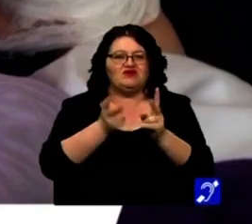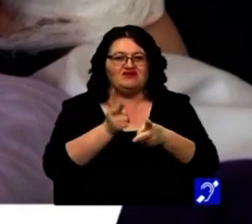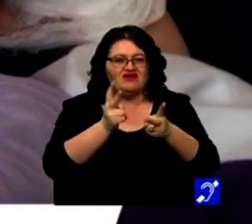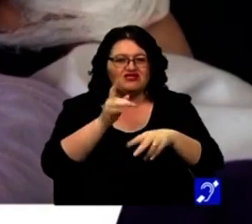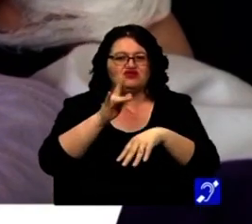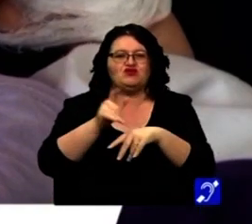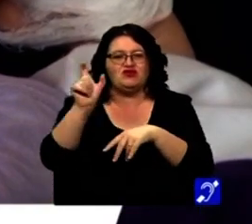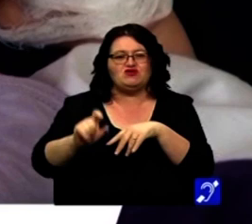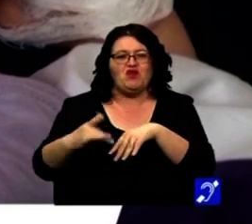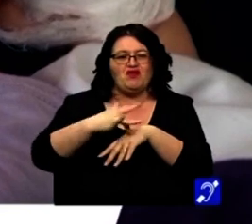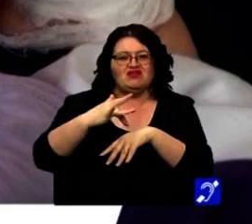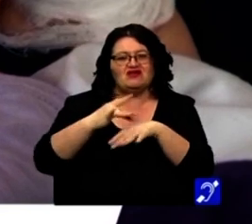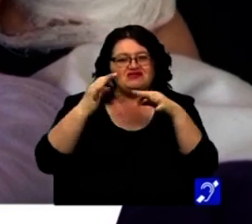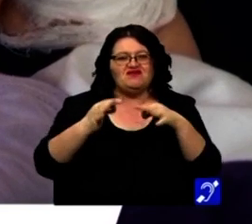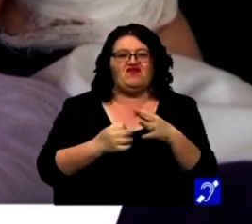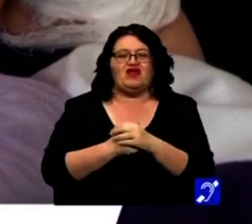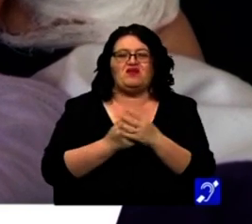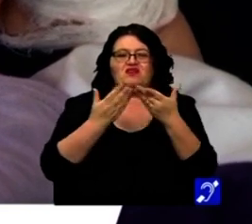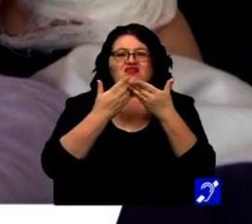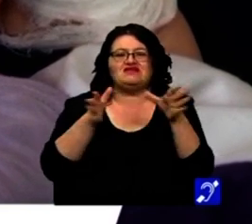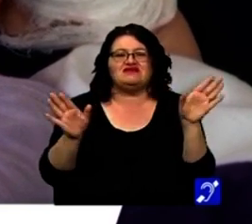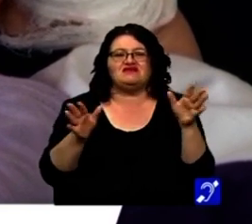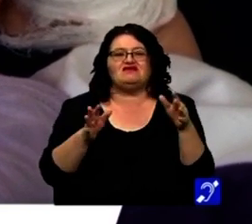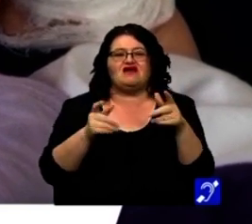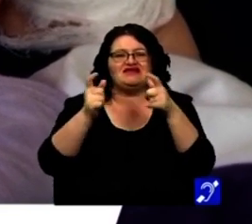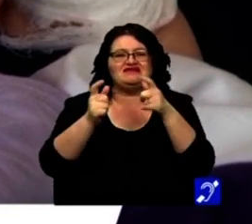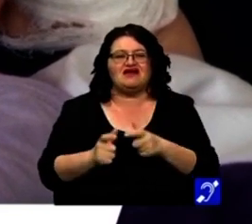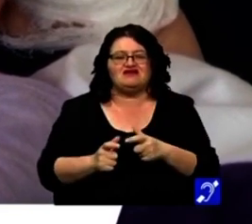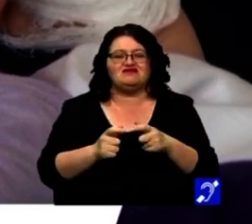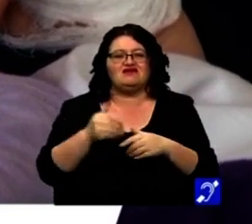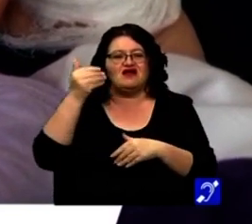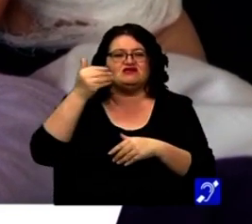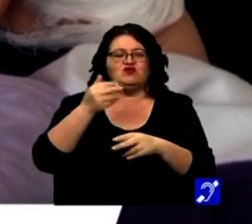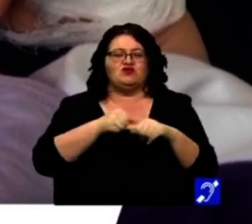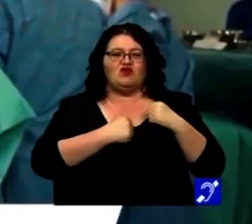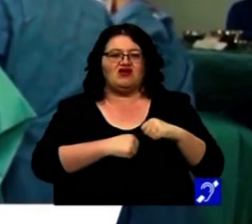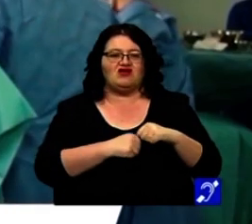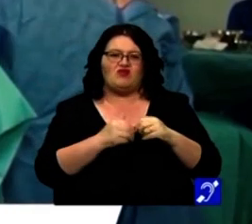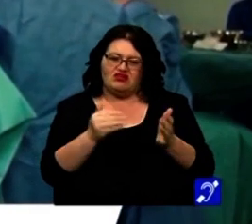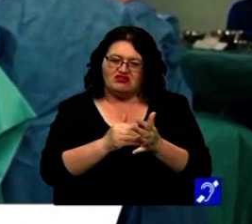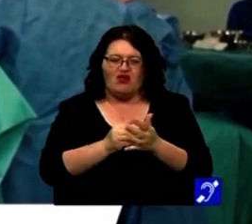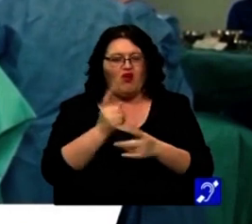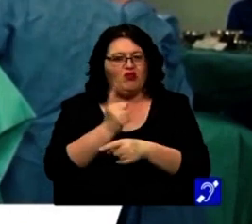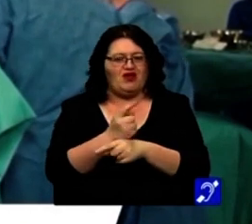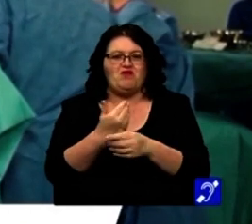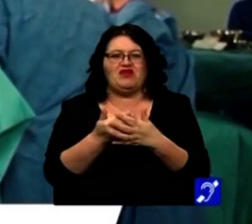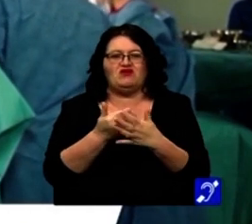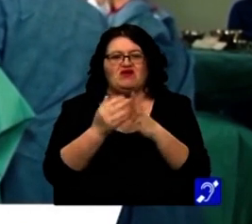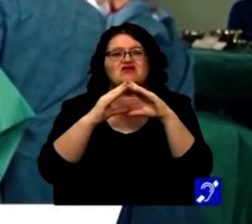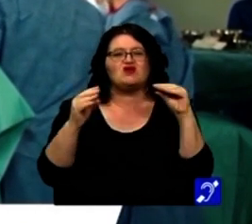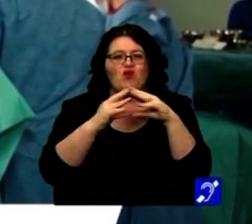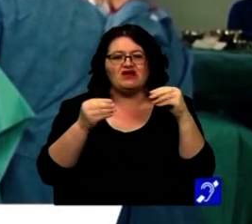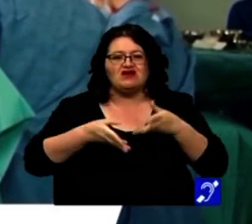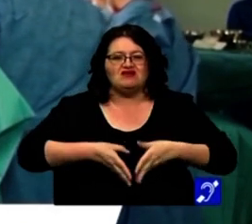și a personalului medical. Redeschiderea secției de la Institutul de Boli Cardiovasculare era mai mult decât necesară, având în vedere că în